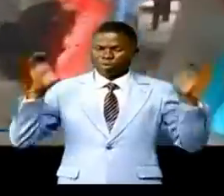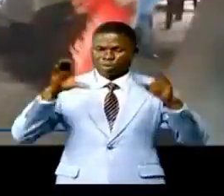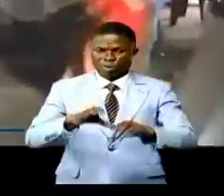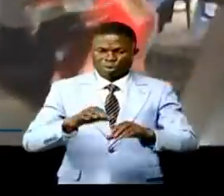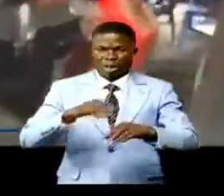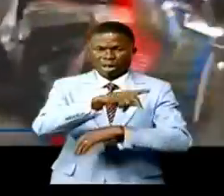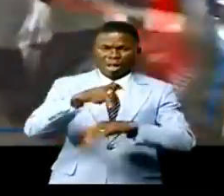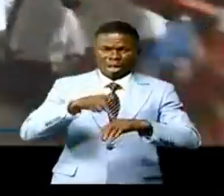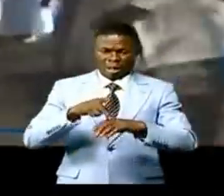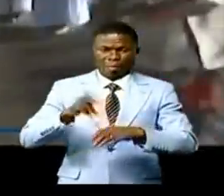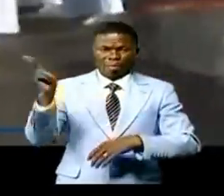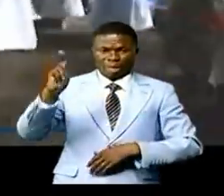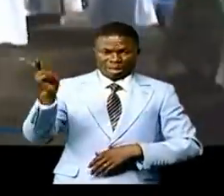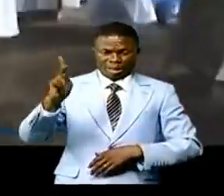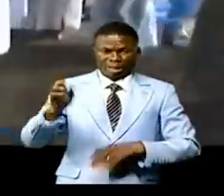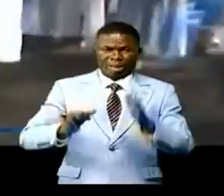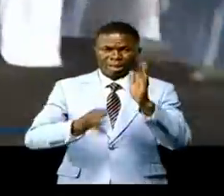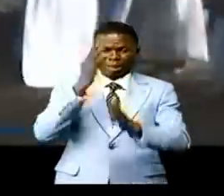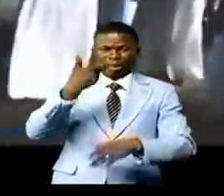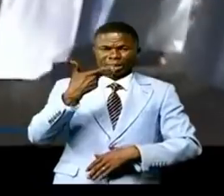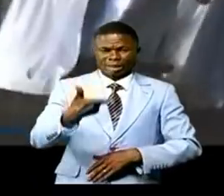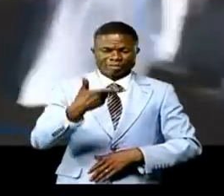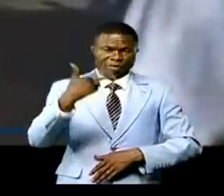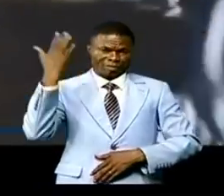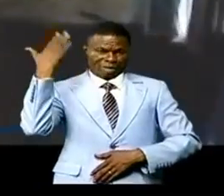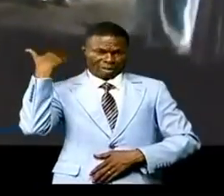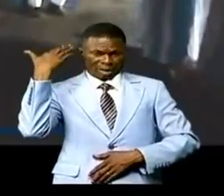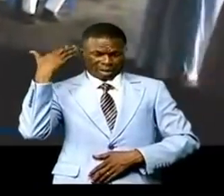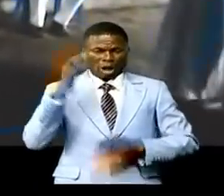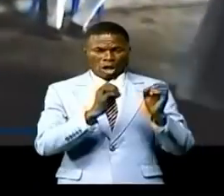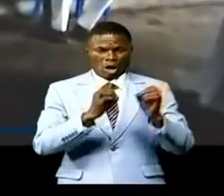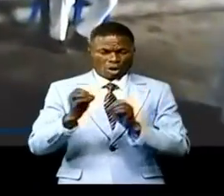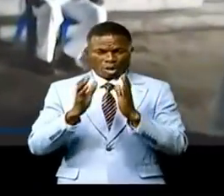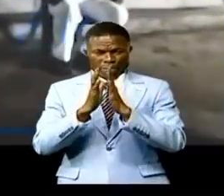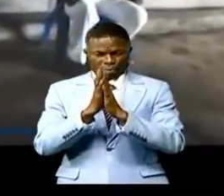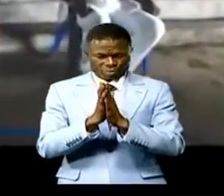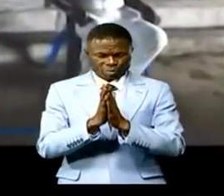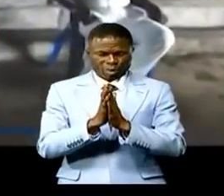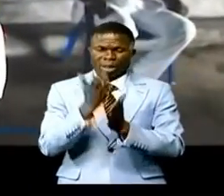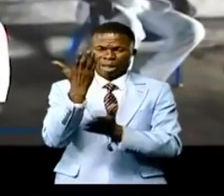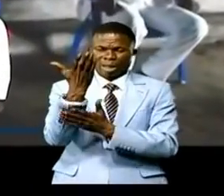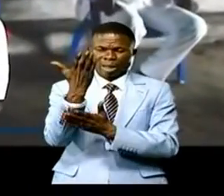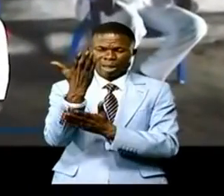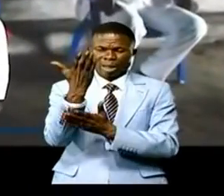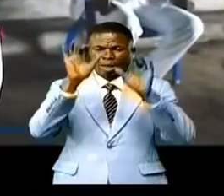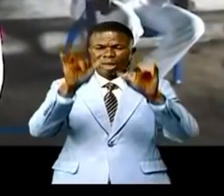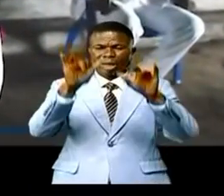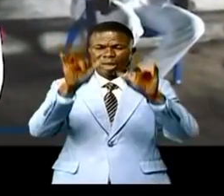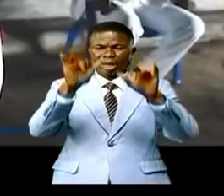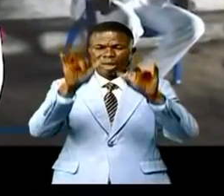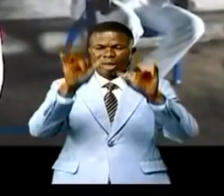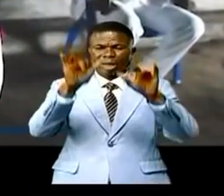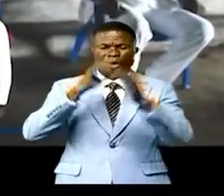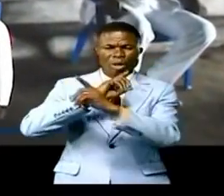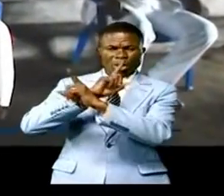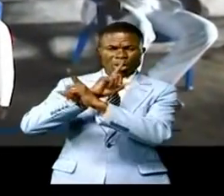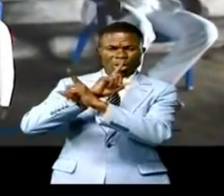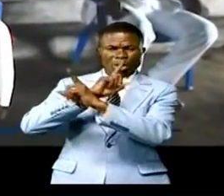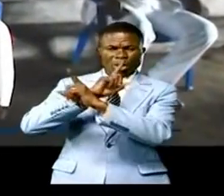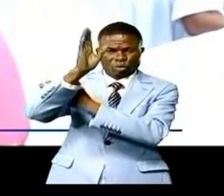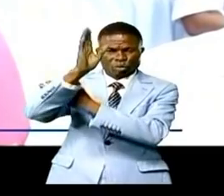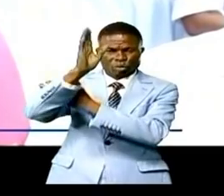paroisse de Kissinsome le 13 février dernier a été organisé pour implorer la miséricorde et la protection divine.